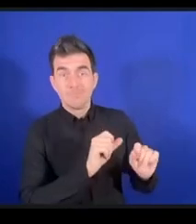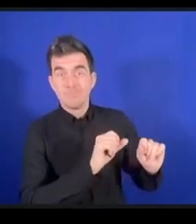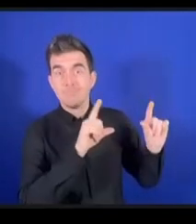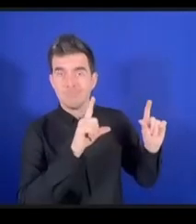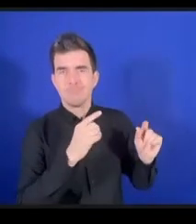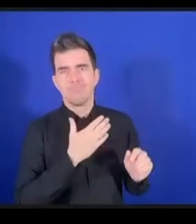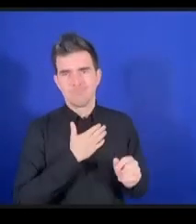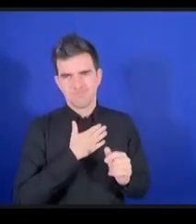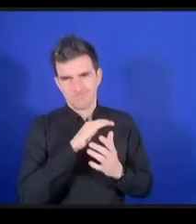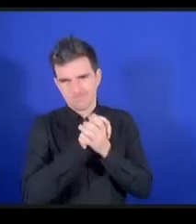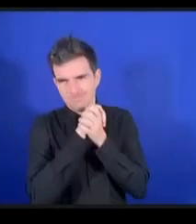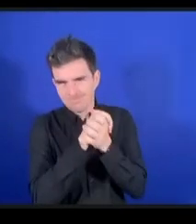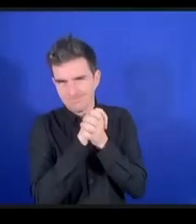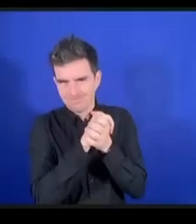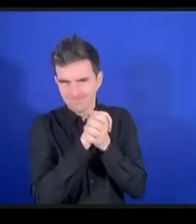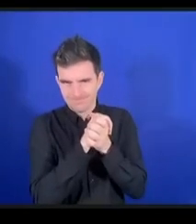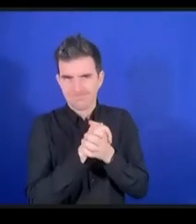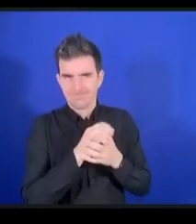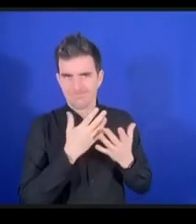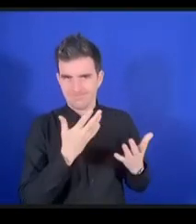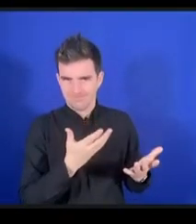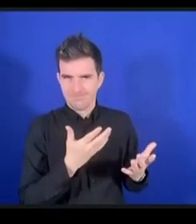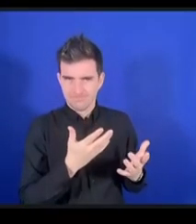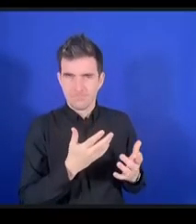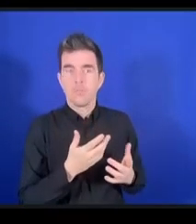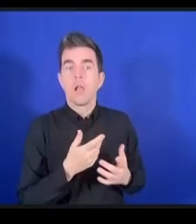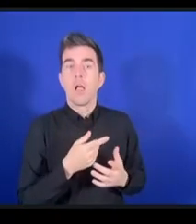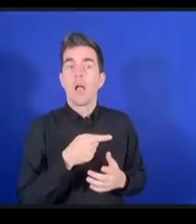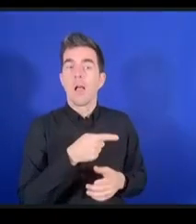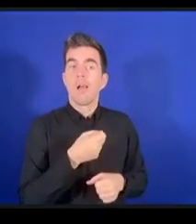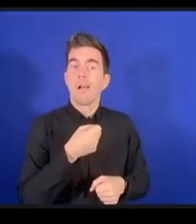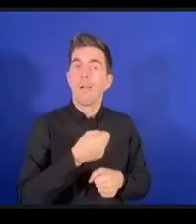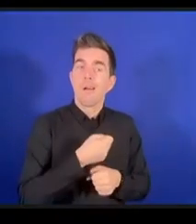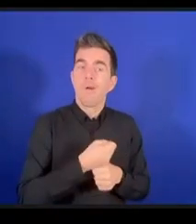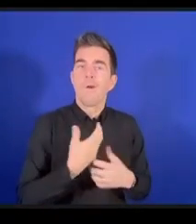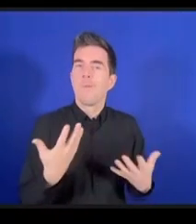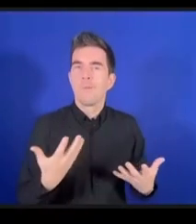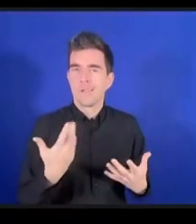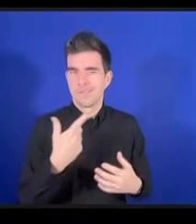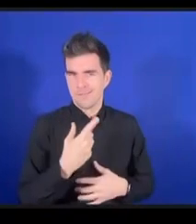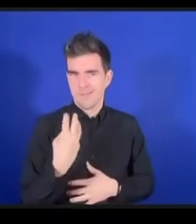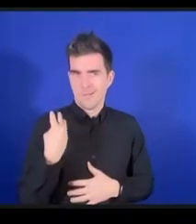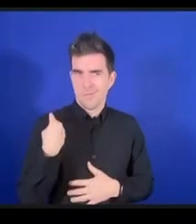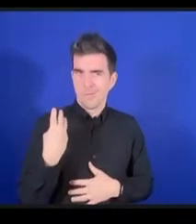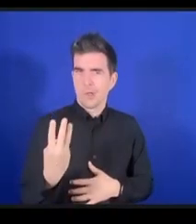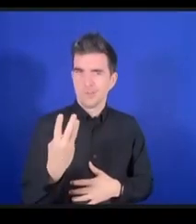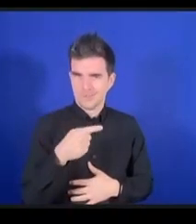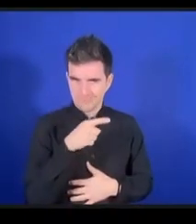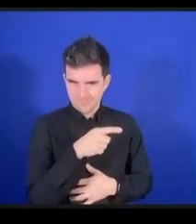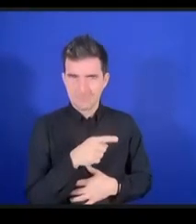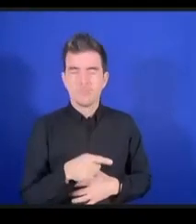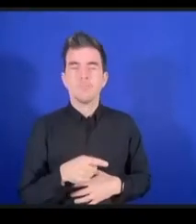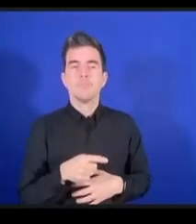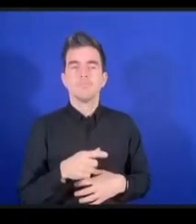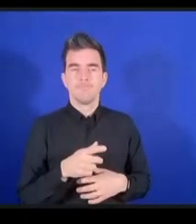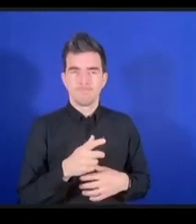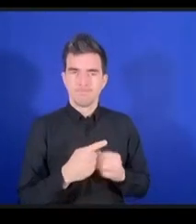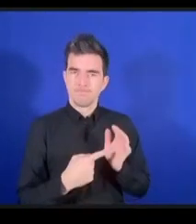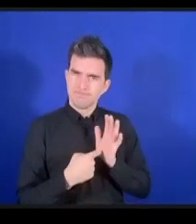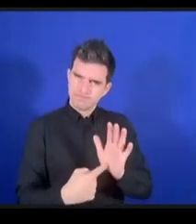D.C. à l'heure actuelle. il représente la coalition dynamique pour les